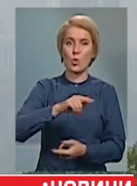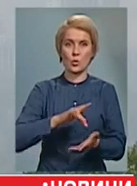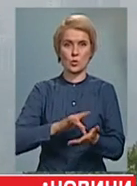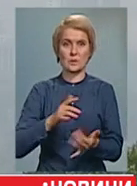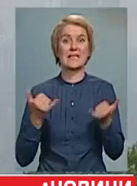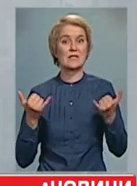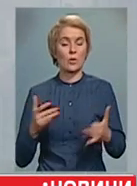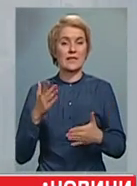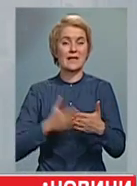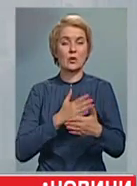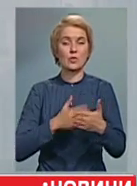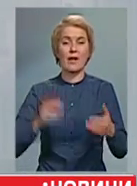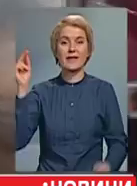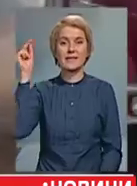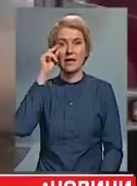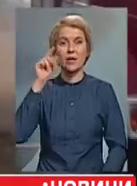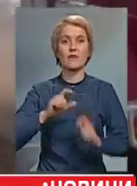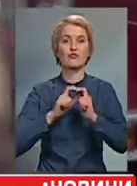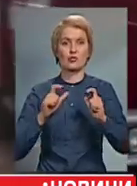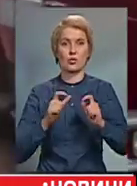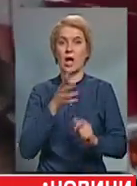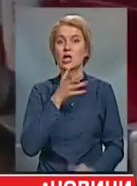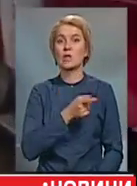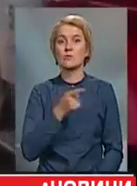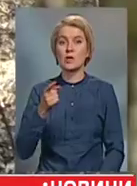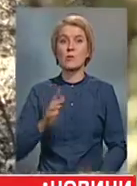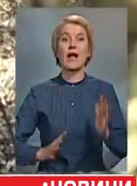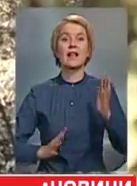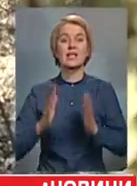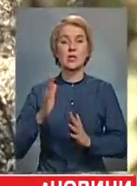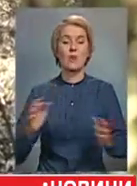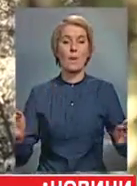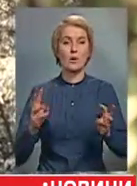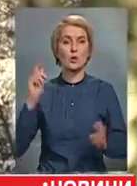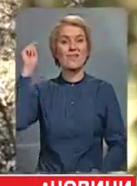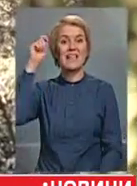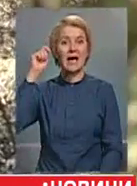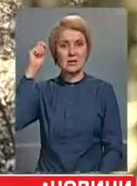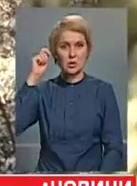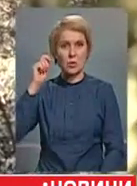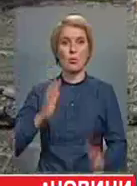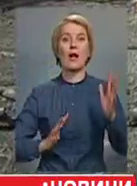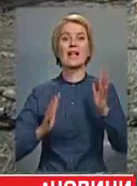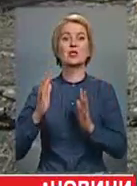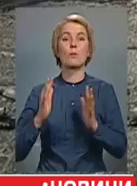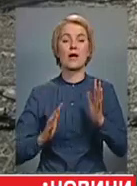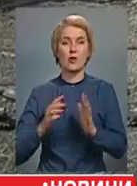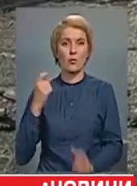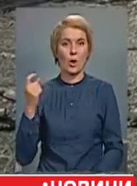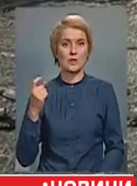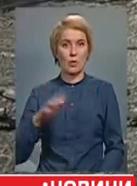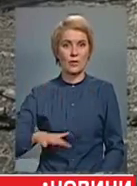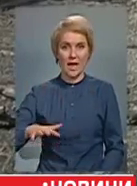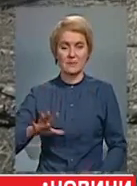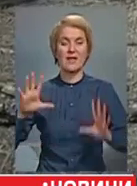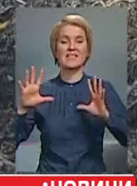заняття у школах. Тим часом лісову пожежу у Дарницькому лісопарковому господарстві загасили. Про це кажуть у Держслужбі з надзвичайних